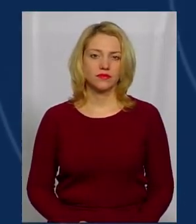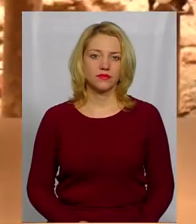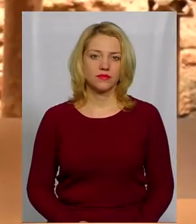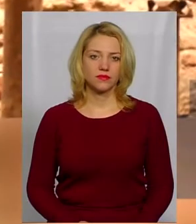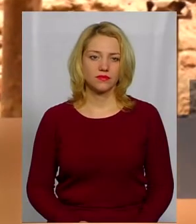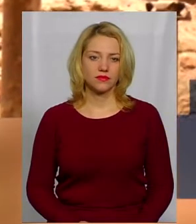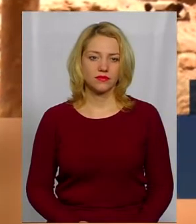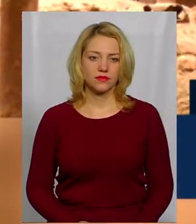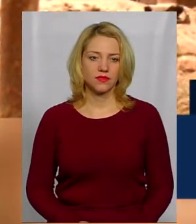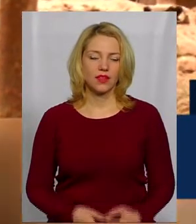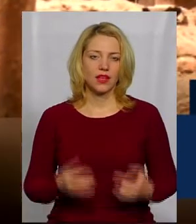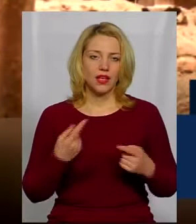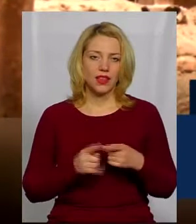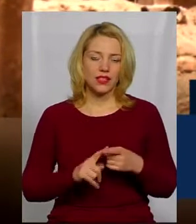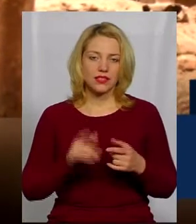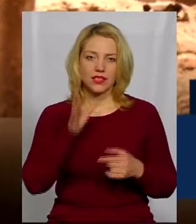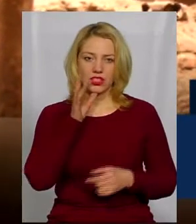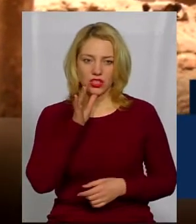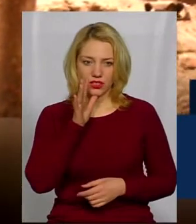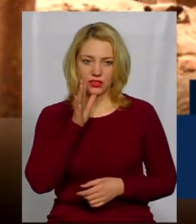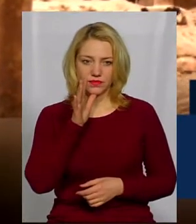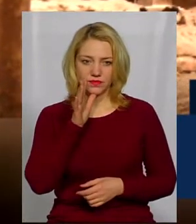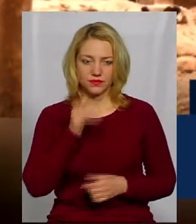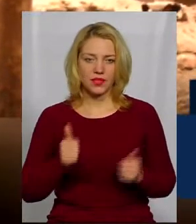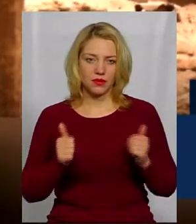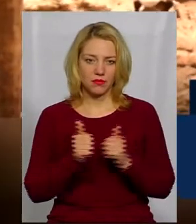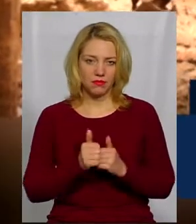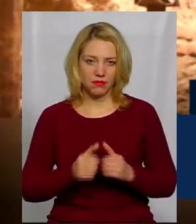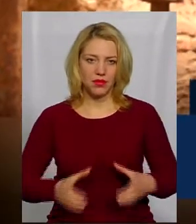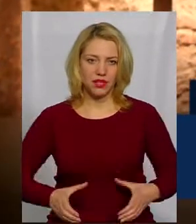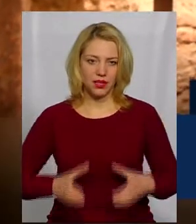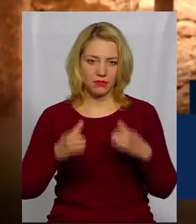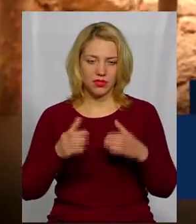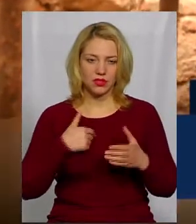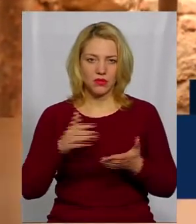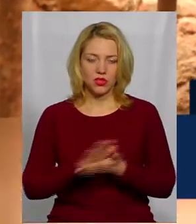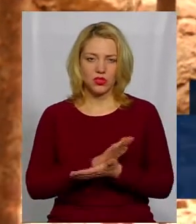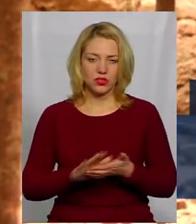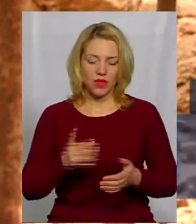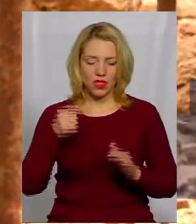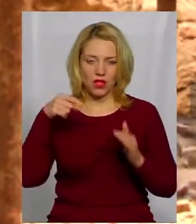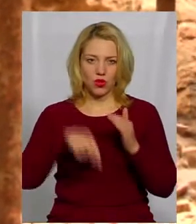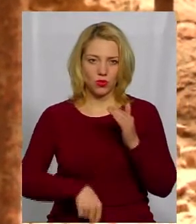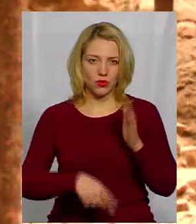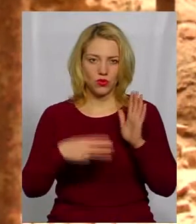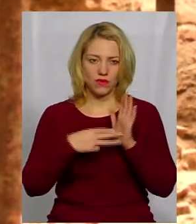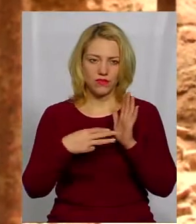На цей час біля башти ми розчистили на глибину 8 метрів,